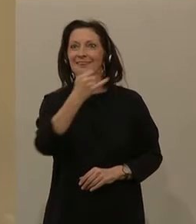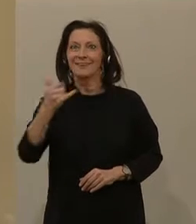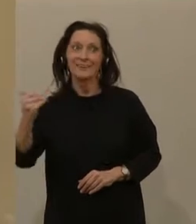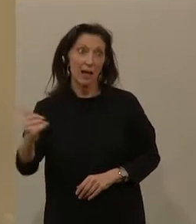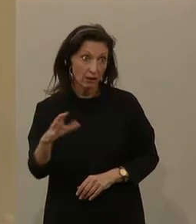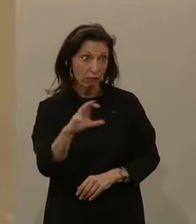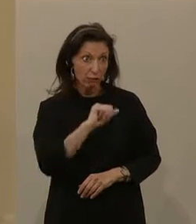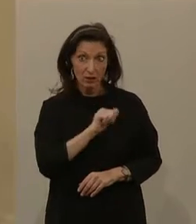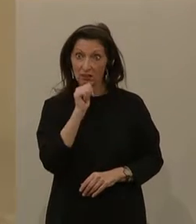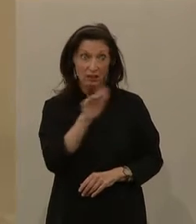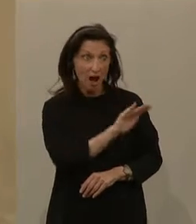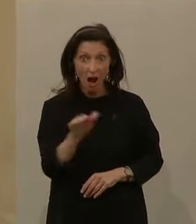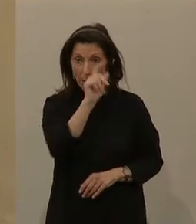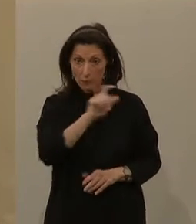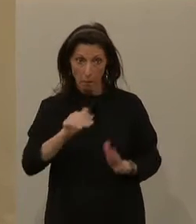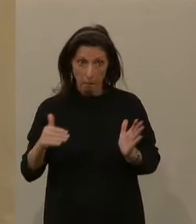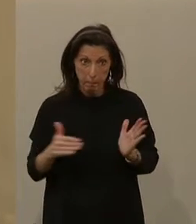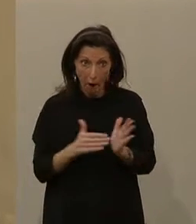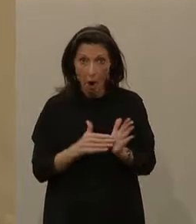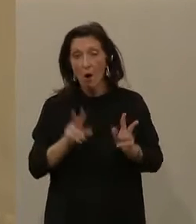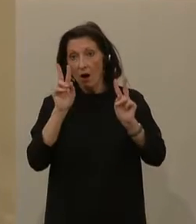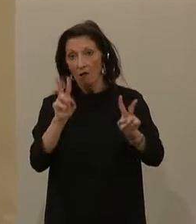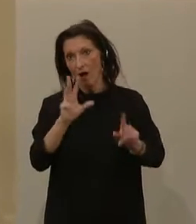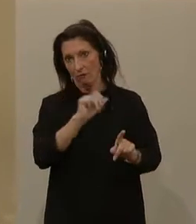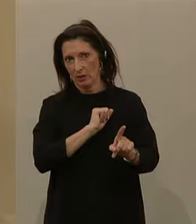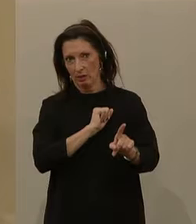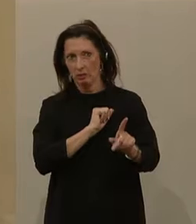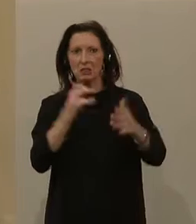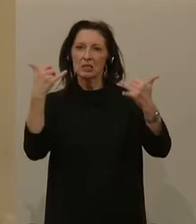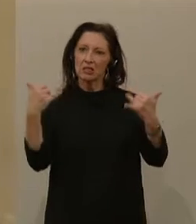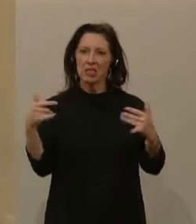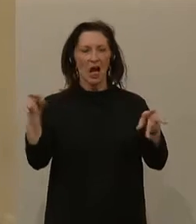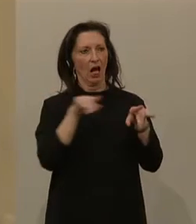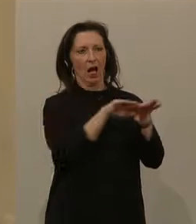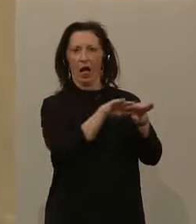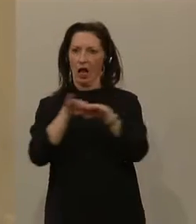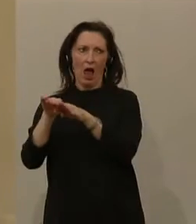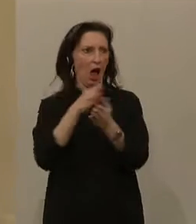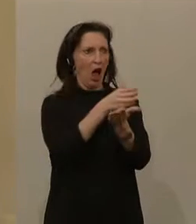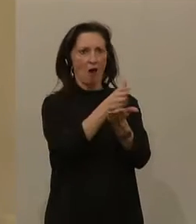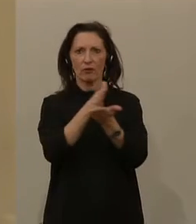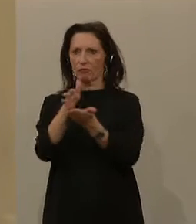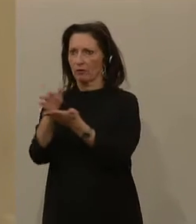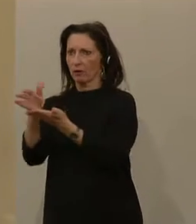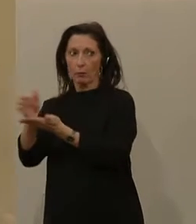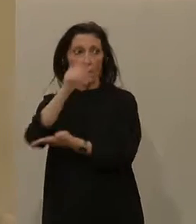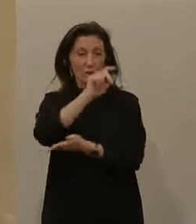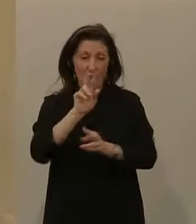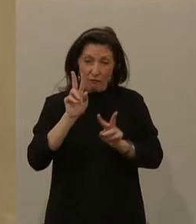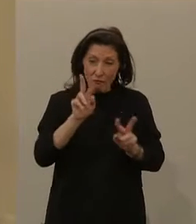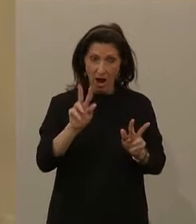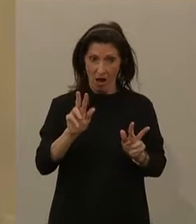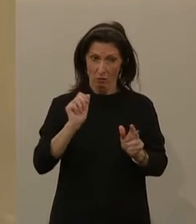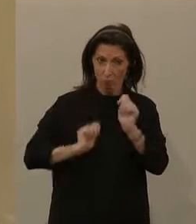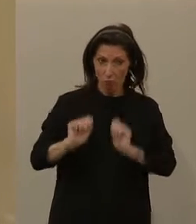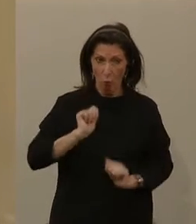es wirklich brauchen. Das heißt, wir haben ein Gießkannensystem und jene werden vergessen, die tatsächlich Sozialleistungen brauchen. Und das